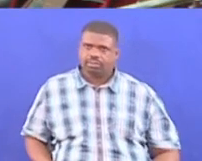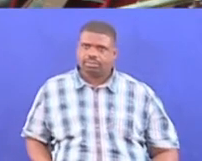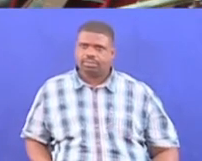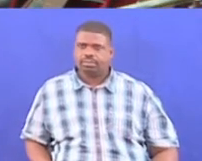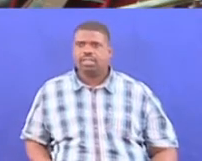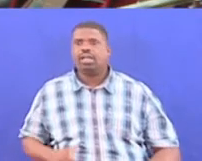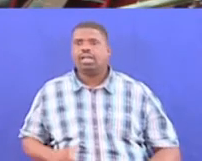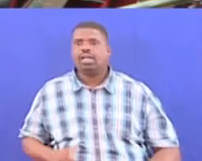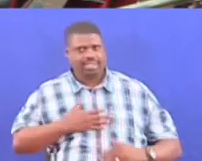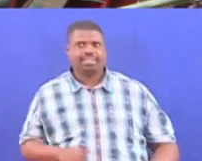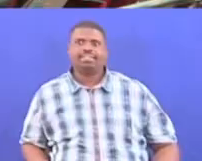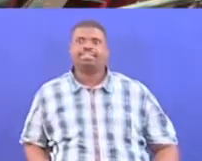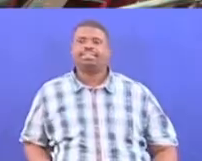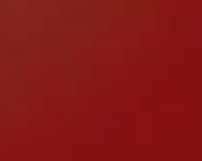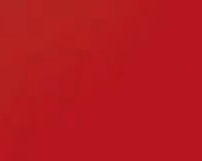Masa nisu